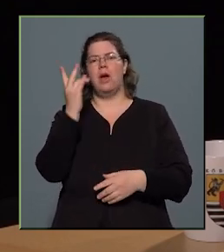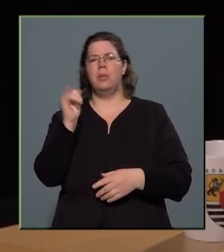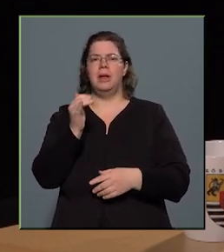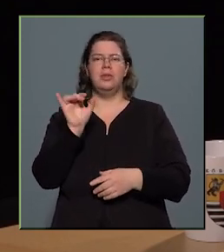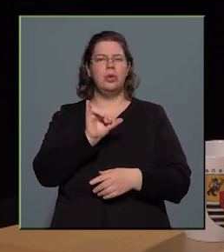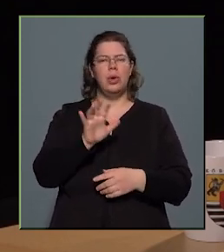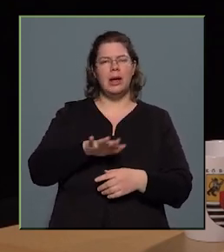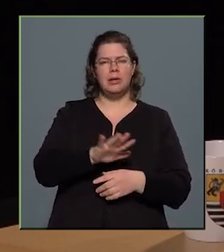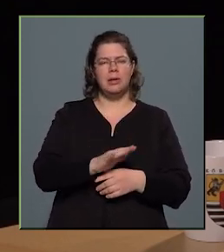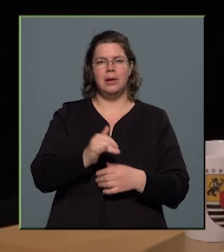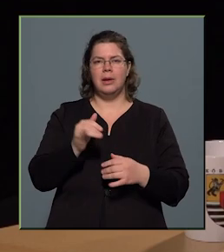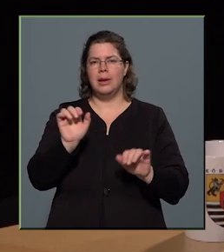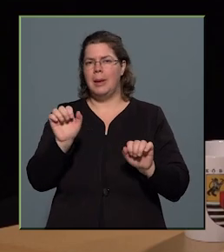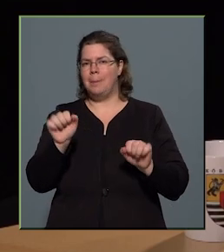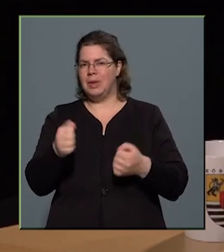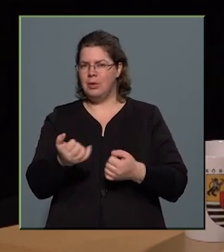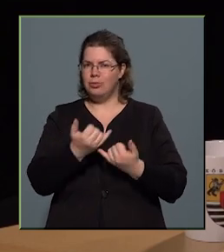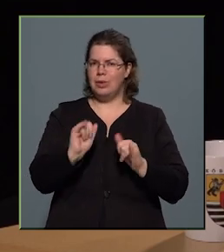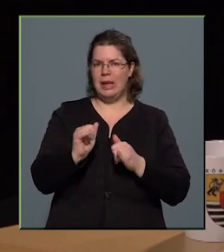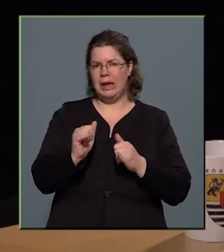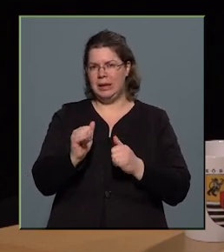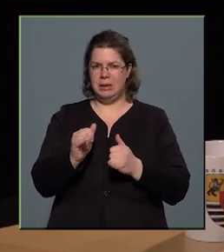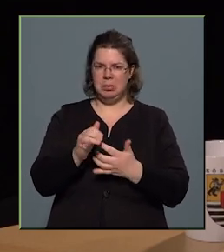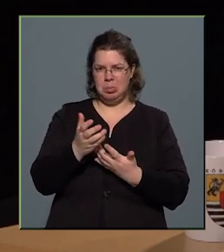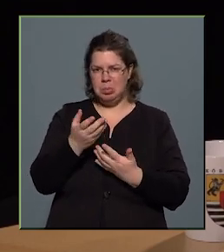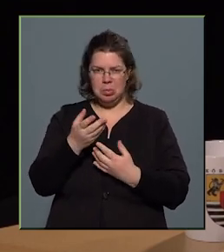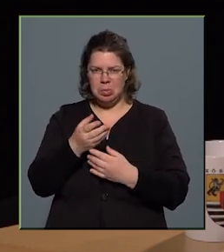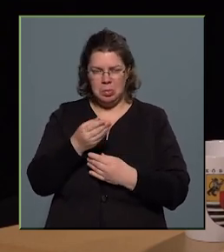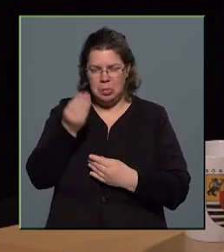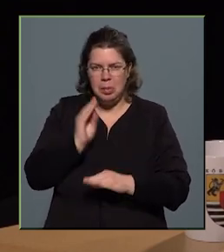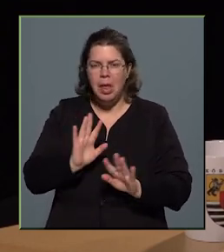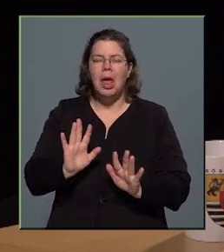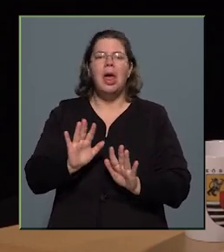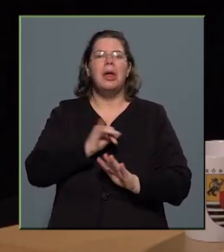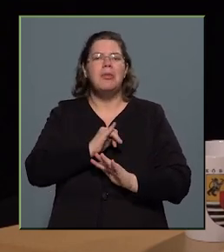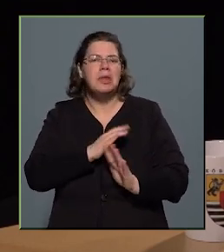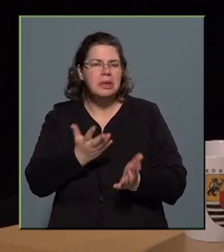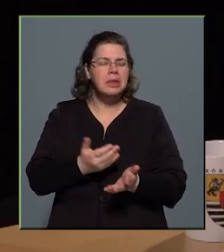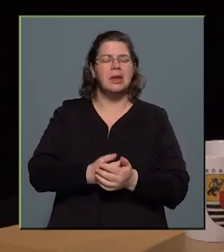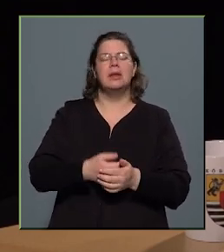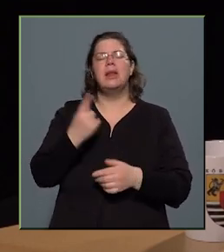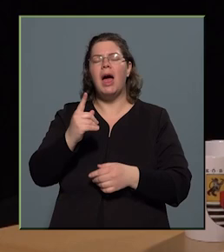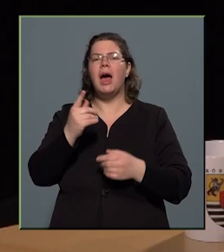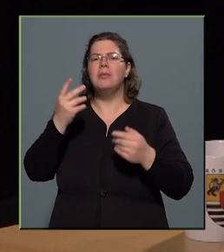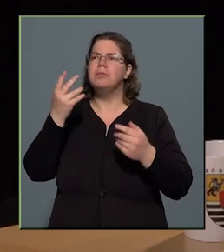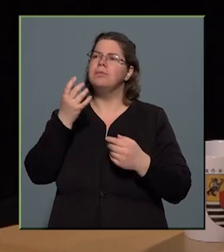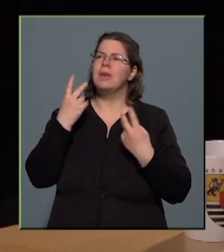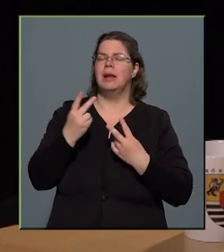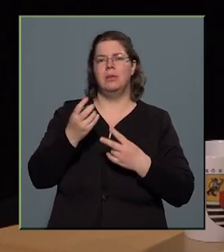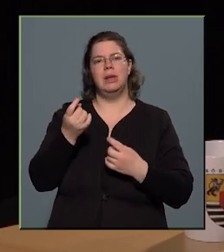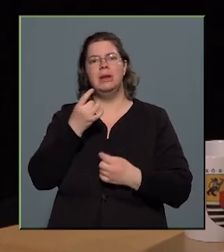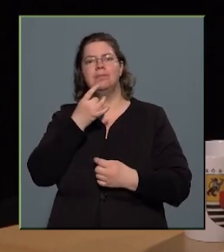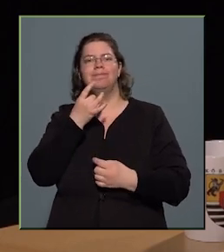zúna, hogy nem biztos, hogy mindenkit untatnék vele, de igazából ezeknek a lényeg az, hogy minél eredményesebbek tudjunk lenni, minél több